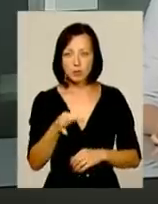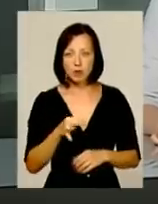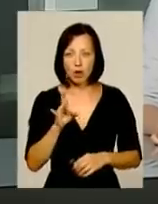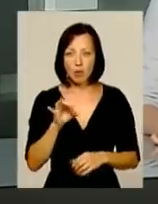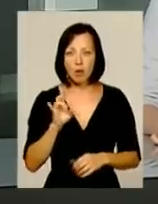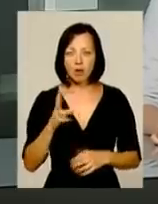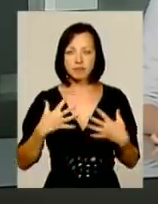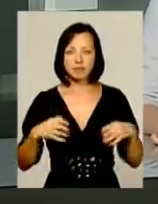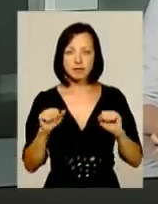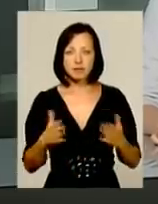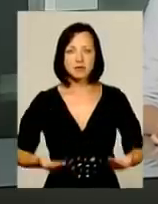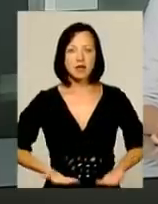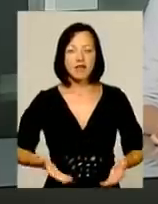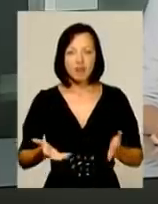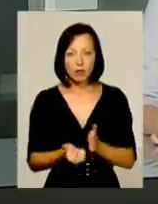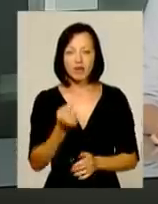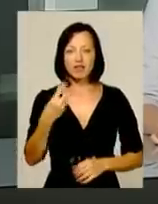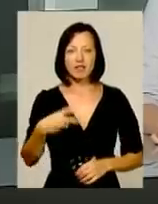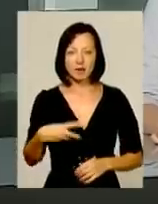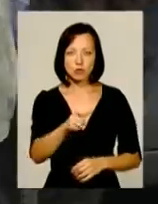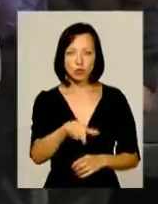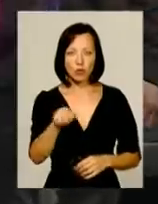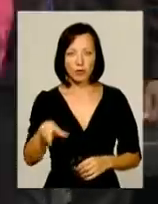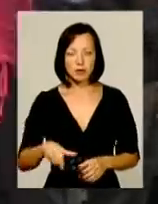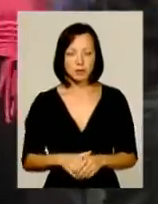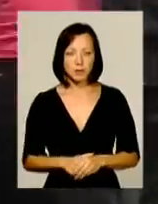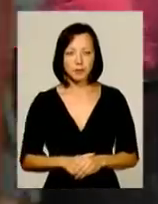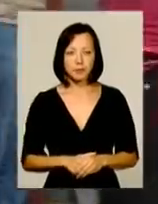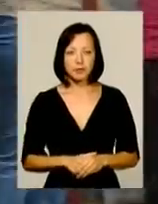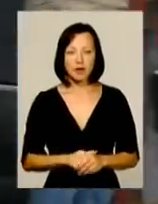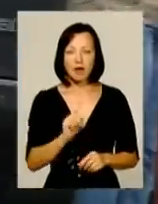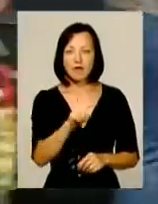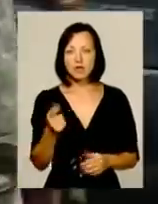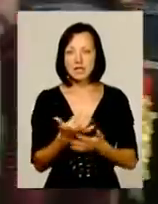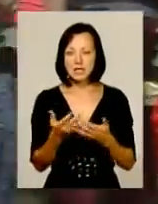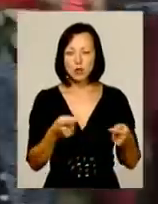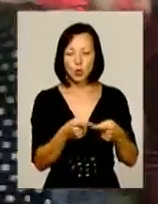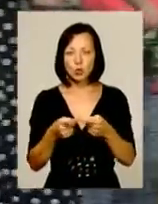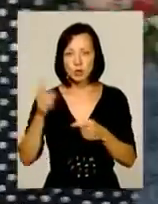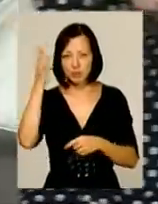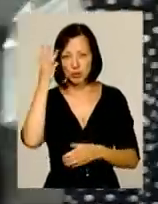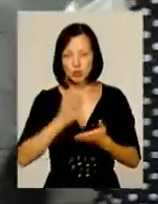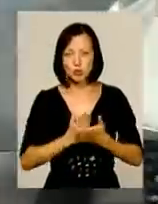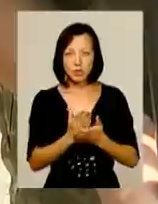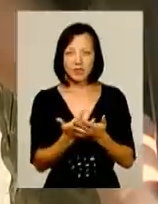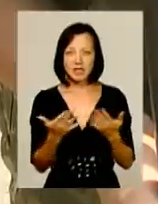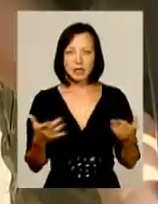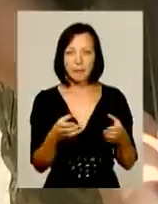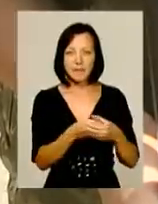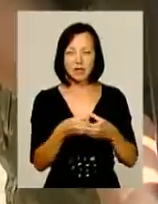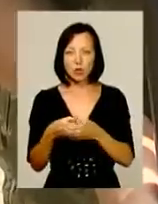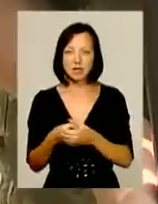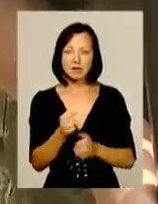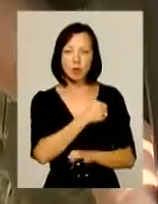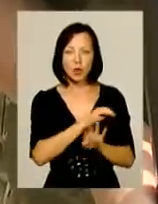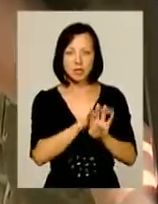власного життя врятував два десятки побратимів. Вони з різних куточків Хмельниччини служили у різних підрозділах Збройних сил